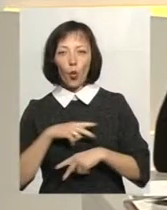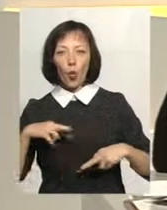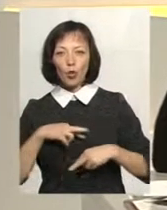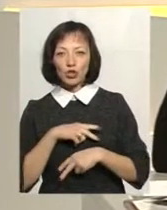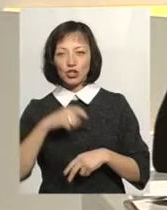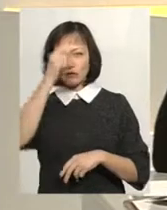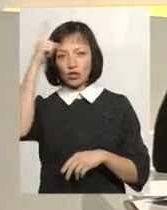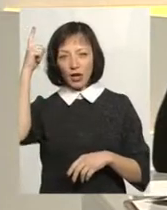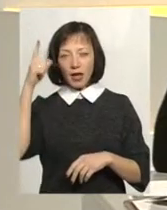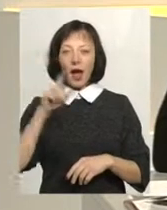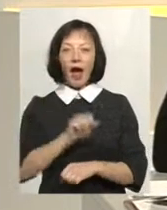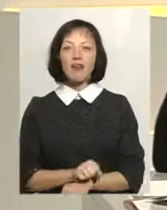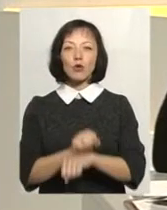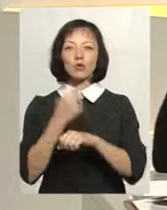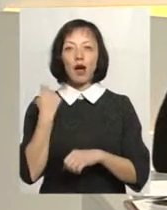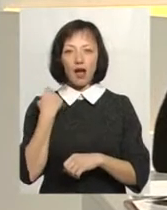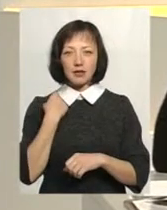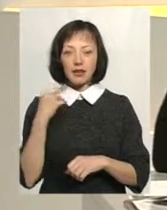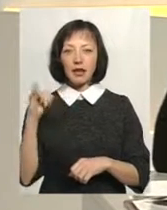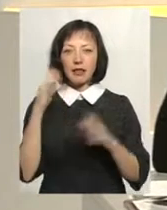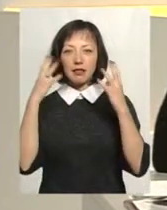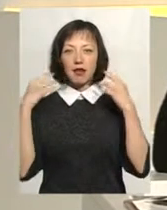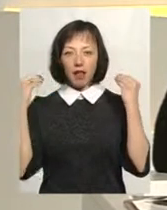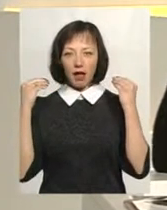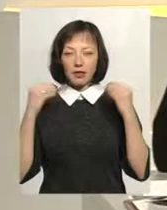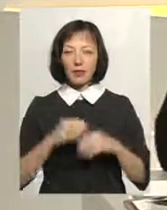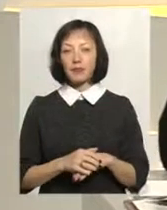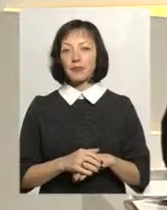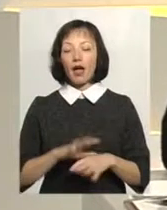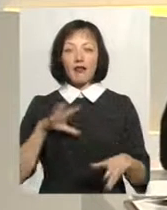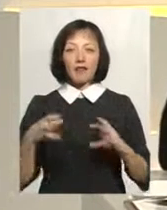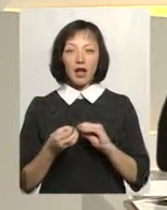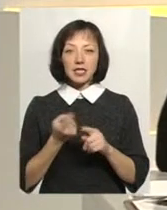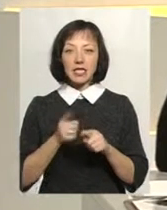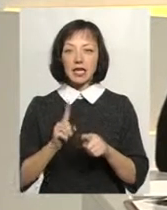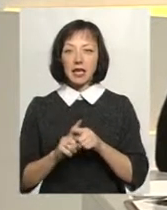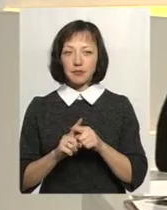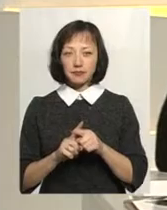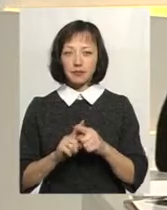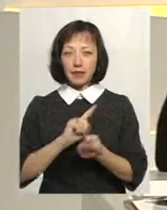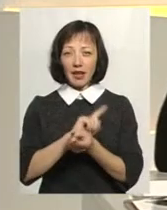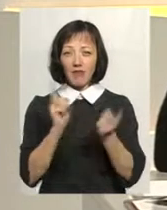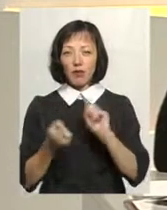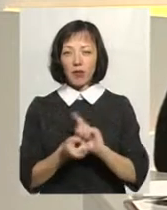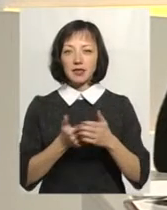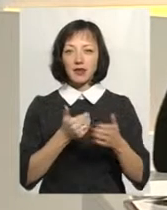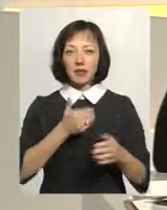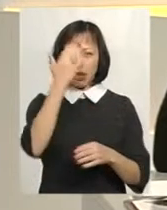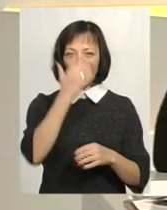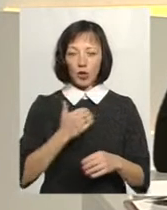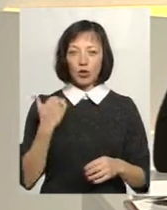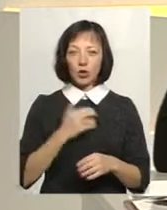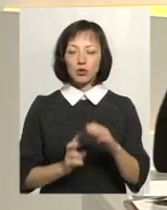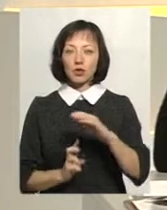революція у Англії і Нідерландах. Внаслідок цієї реформації від Римокатолицької церкви